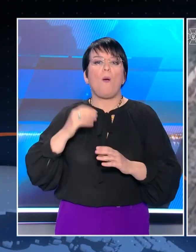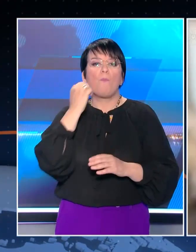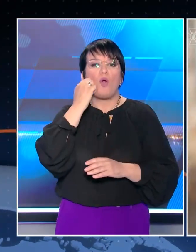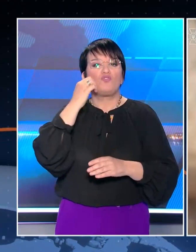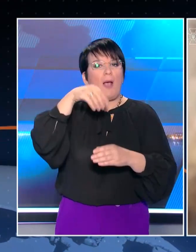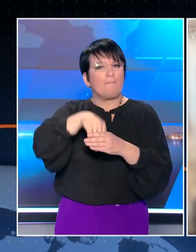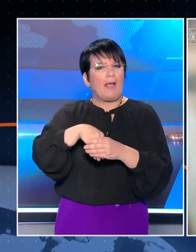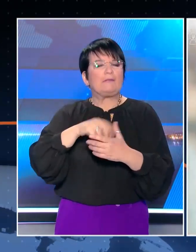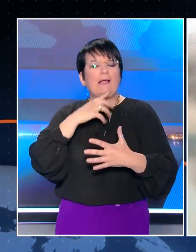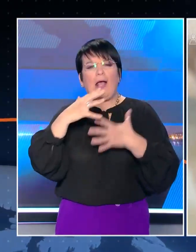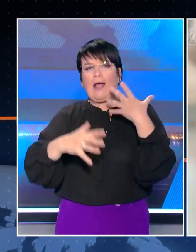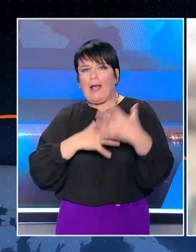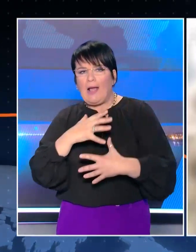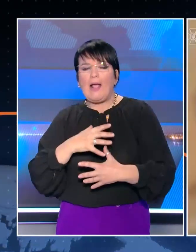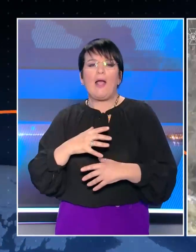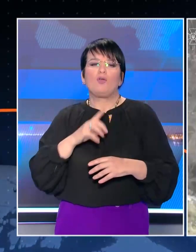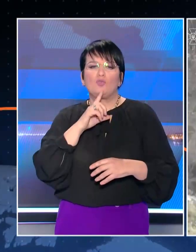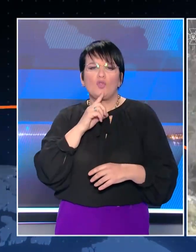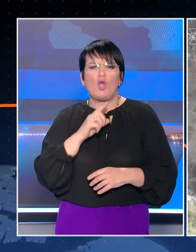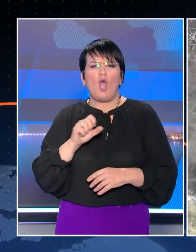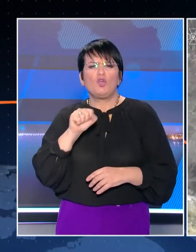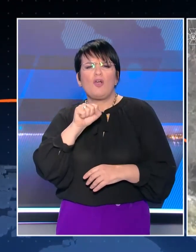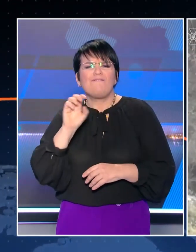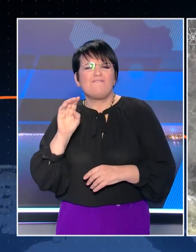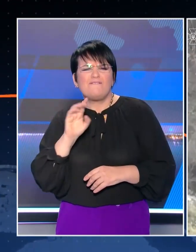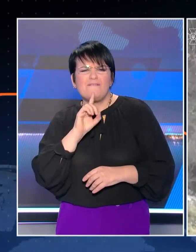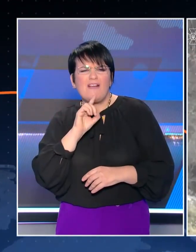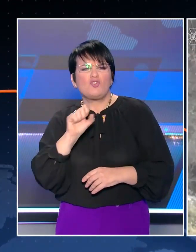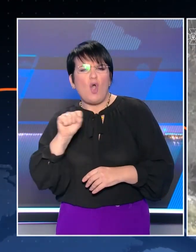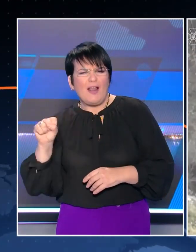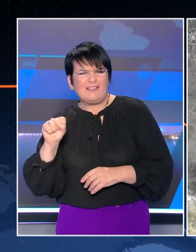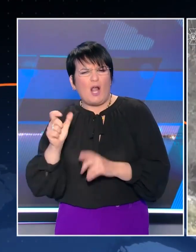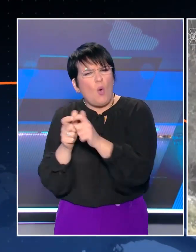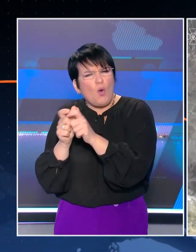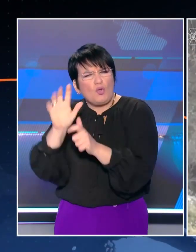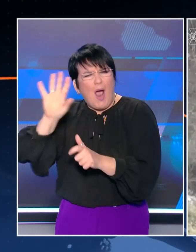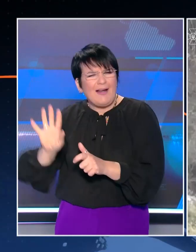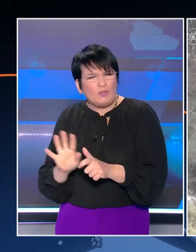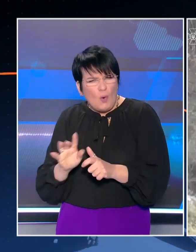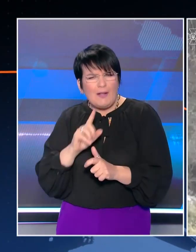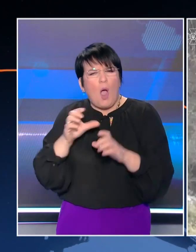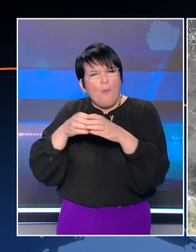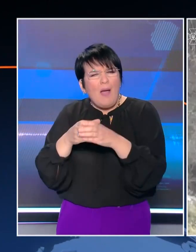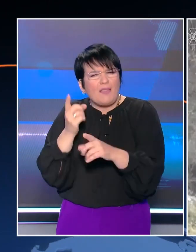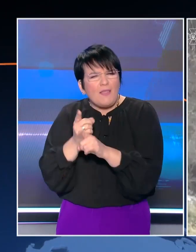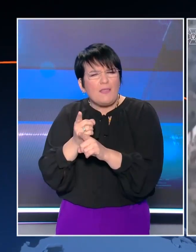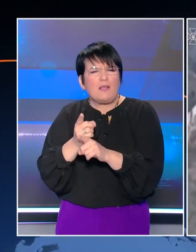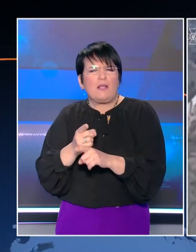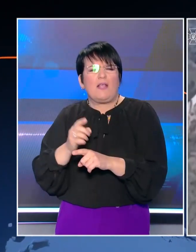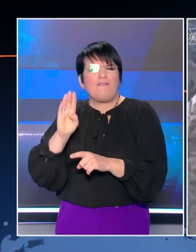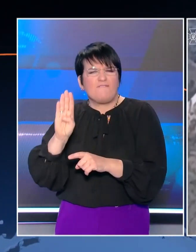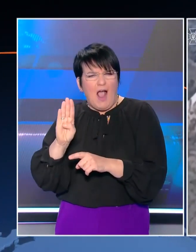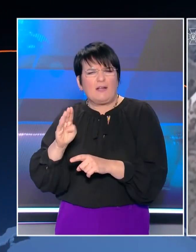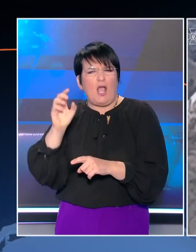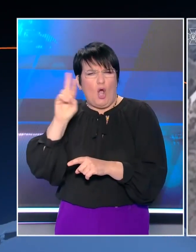εμφανής. Στο μεταξύ, οι μάχες στο Σολεντάρ μένονται με τους μαχητές της ομάδας Βάγκνερ να υποστηρίζουν ότι η πόλη έχει